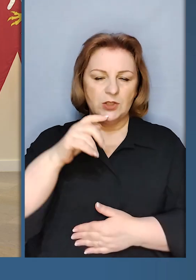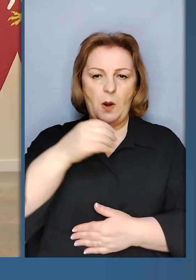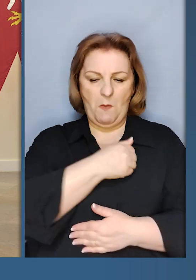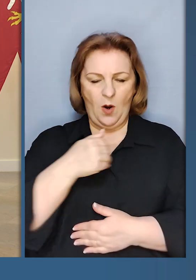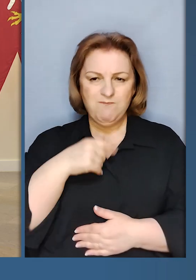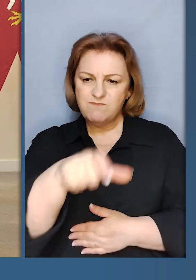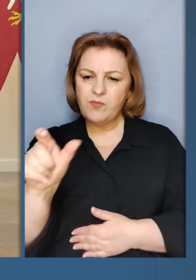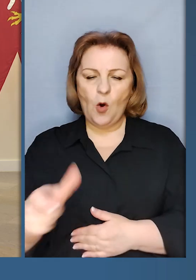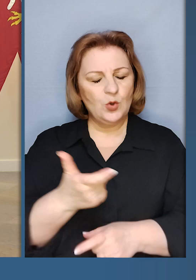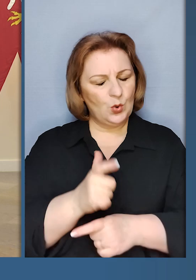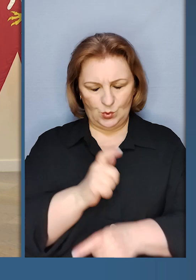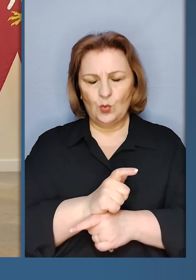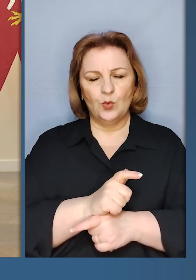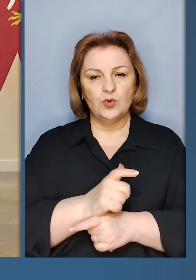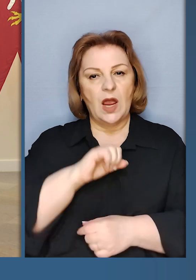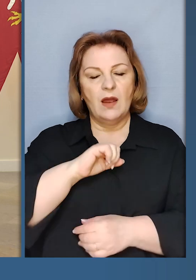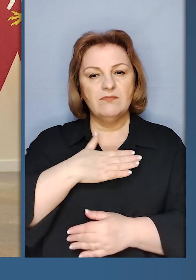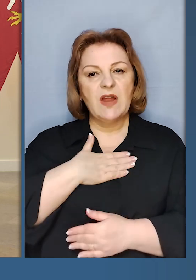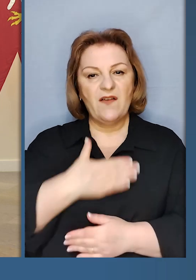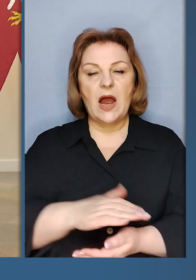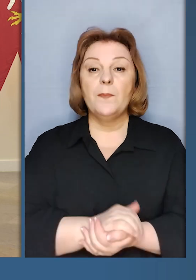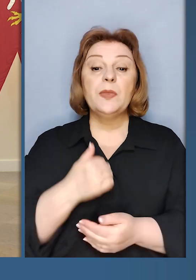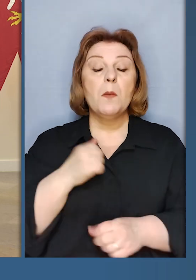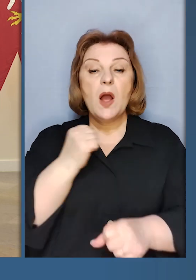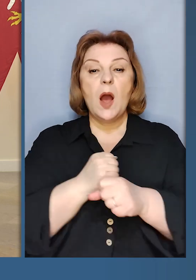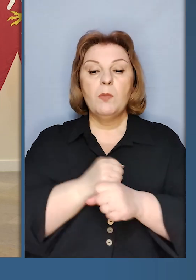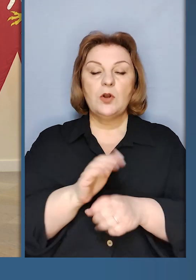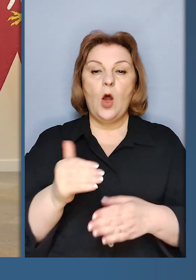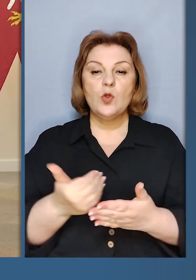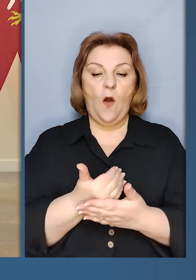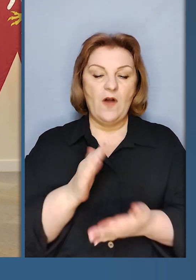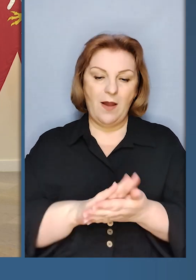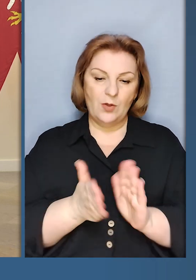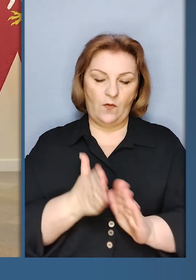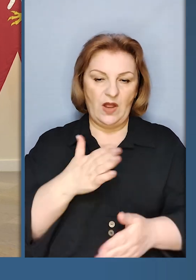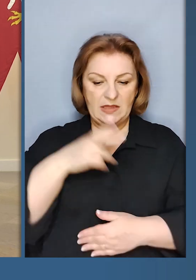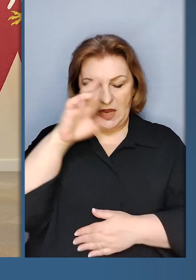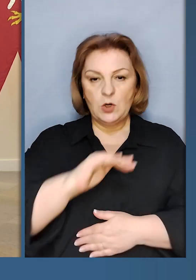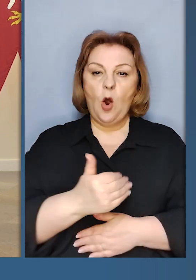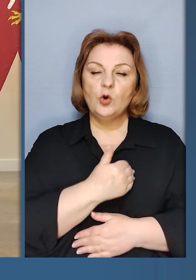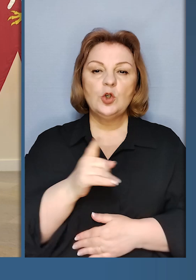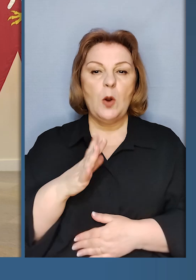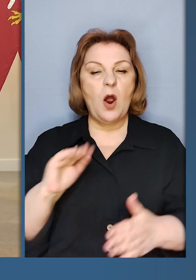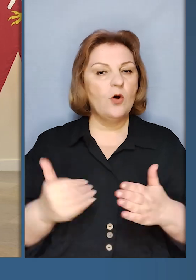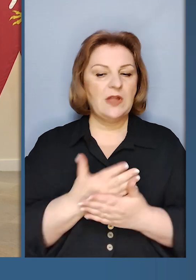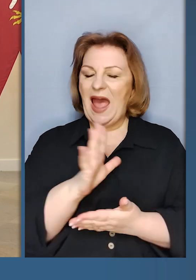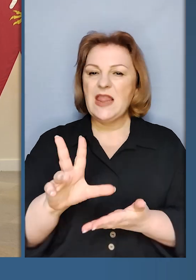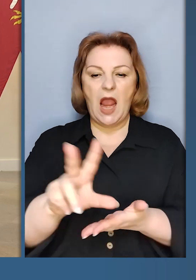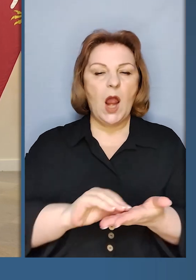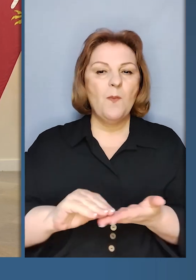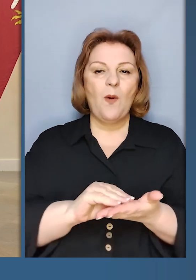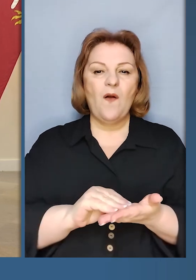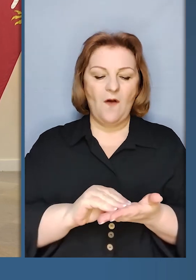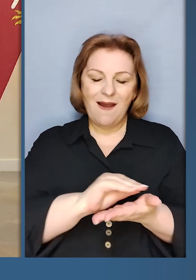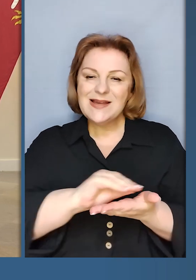відчисникам дуже вдячний. Ми працюємо над новим договором між нашими державами, ми хочемо, щоб він був новим,